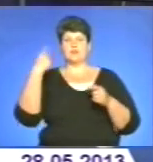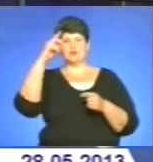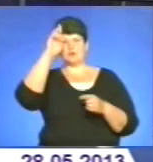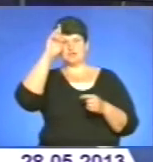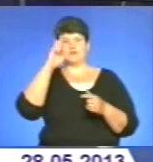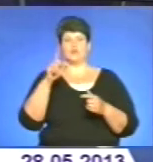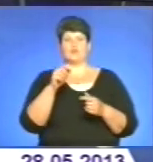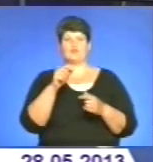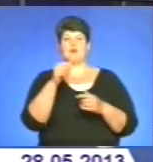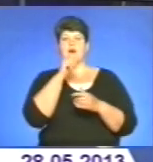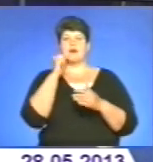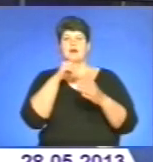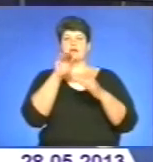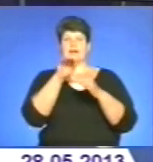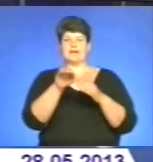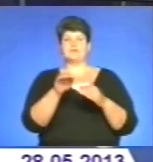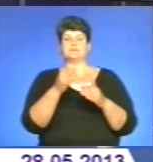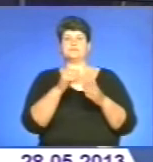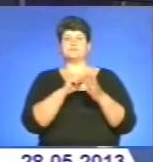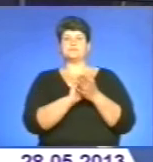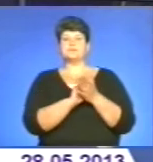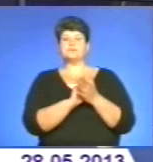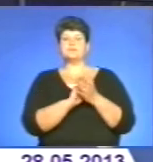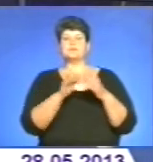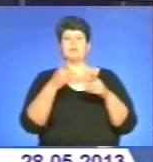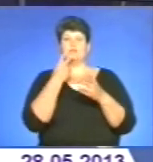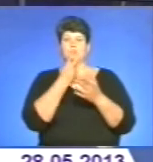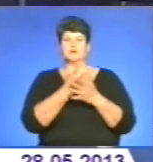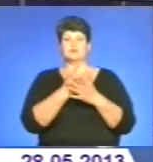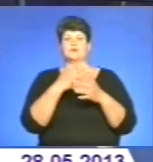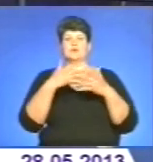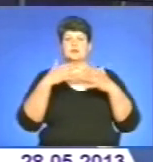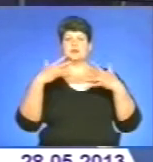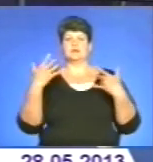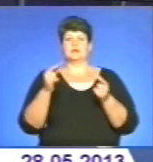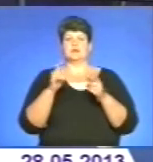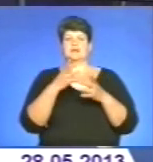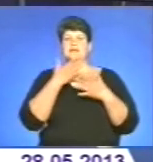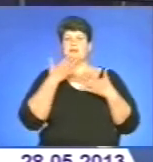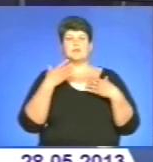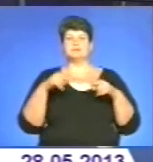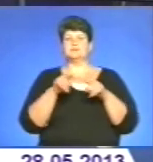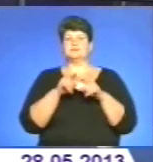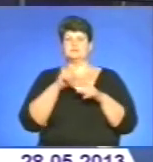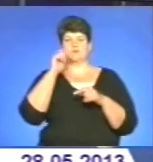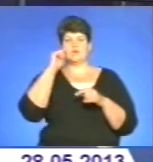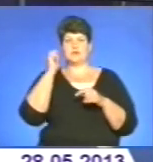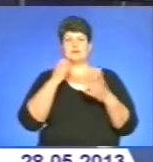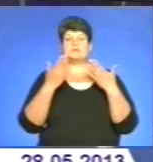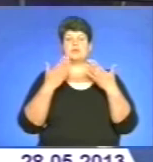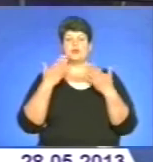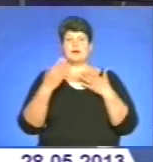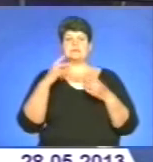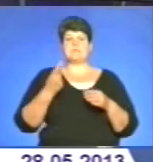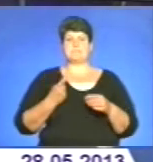архіві. Експонують його графічні роботи, мініатюри, екселібриси, які в Україні не мають аналогів. Спілкувалася з